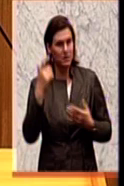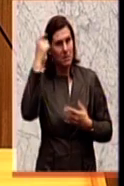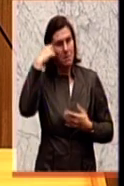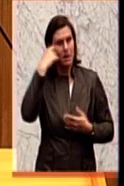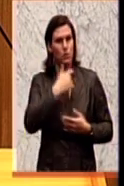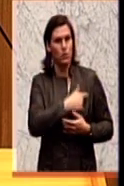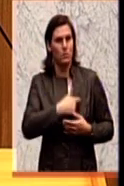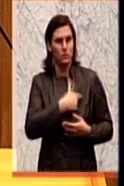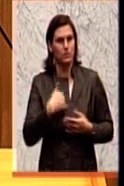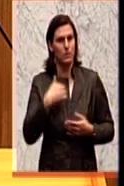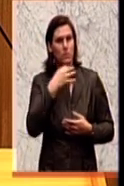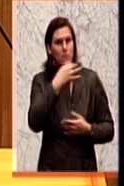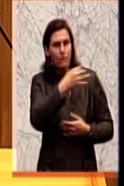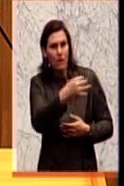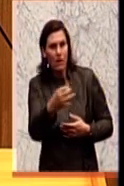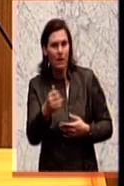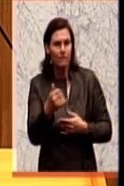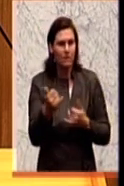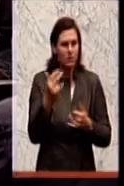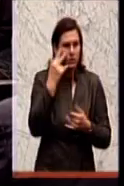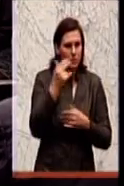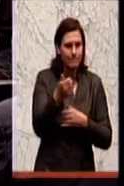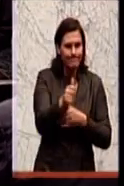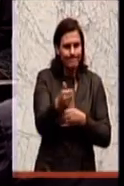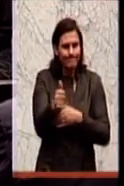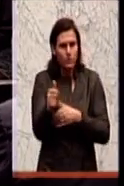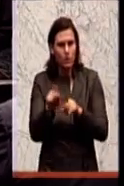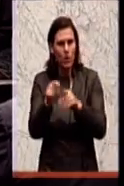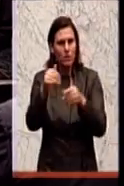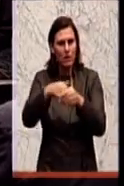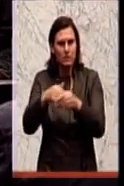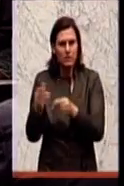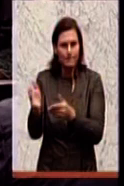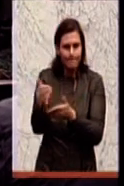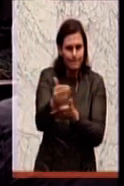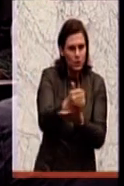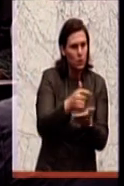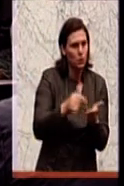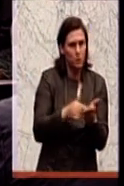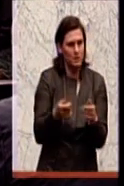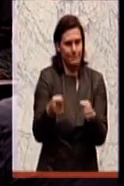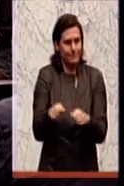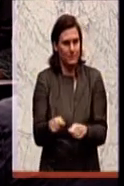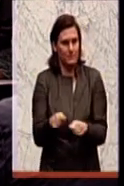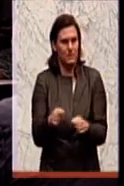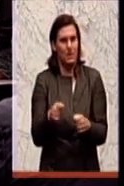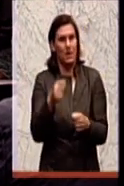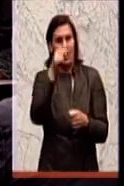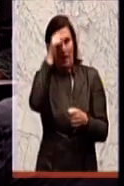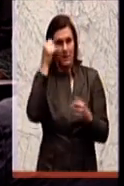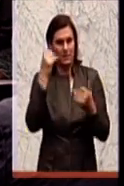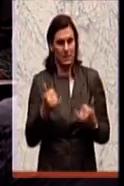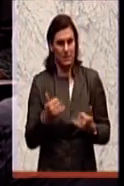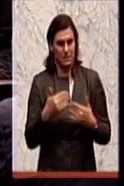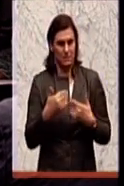Evaluierung der Folgenabschätzung und die Datenerhebung noch nicht abgeschlossen ist, sodass zum jetzigen Zeitpunkt von meiner Seite auch noch keine